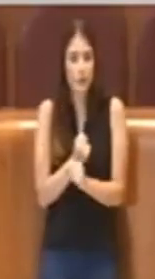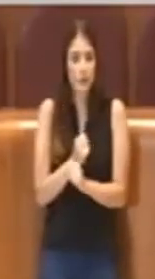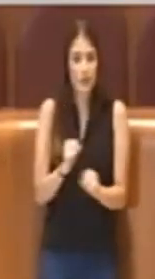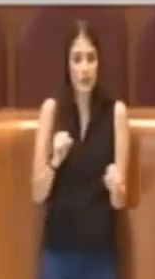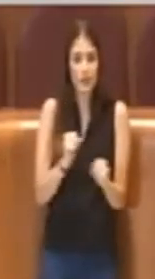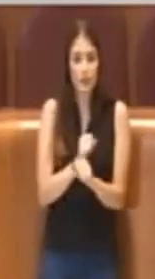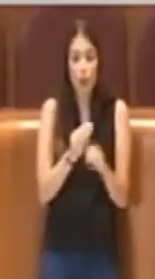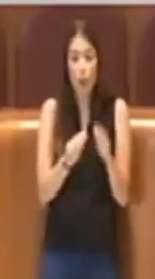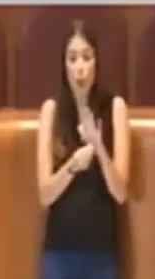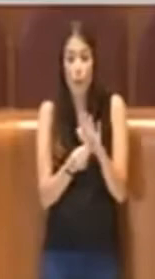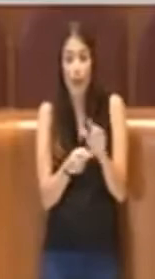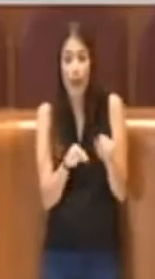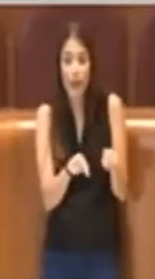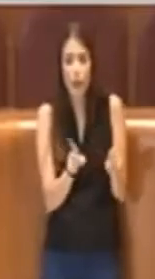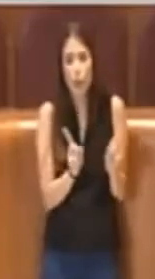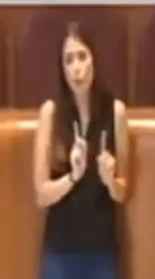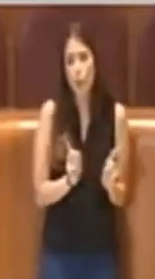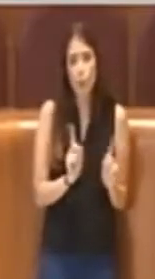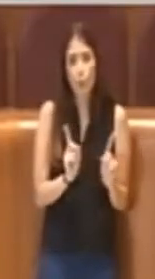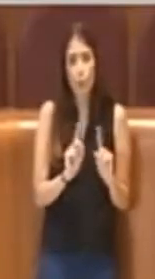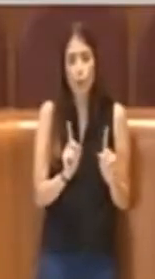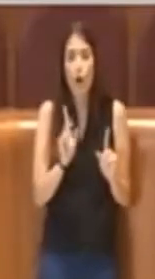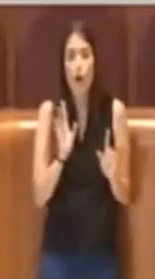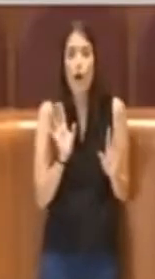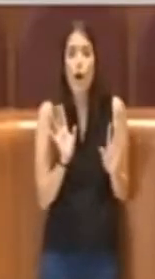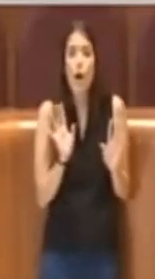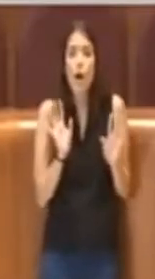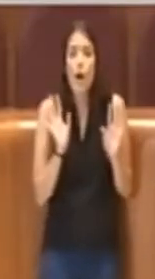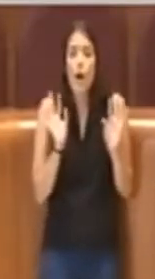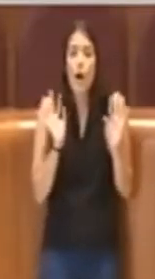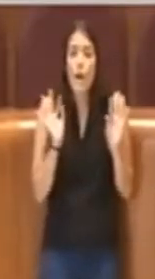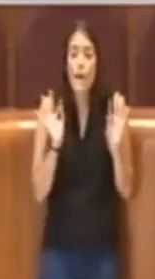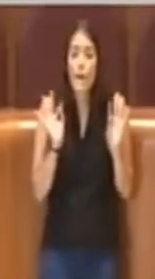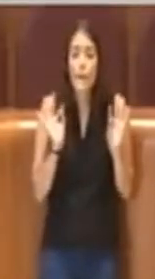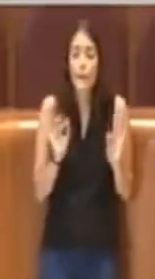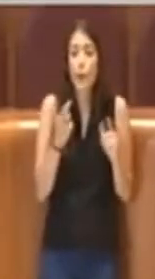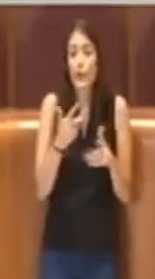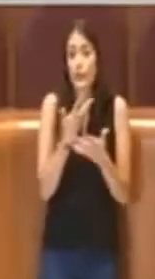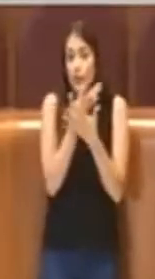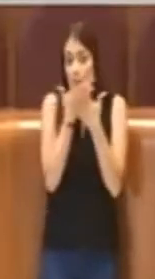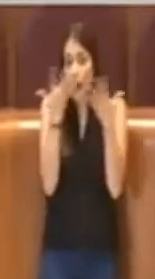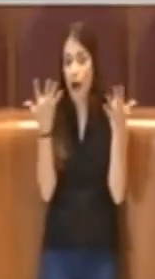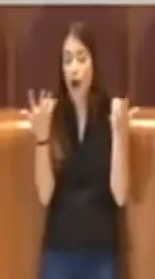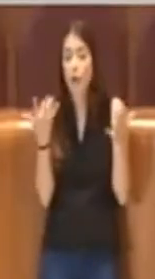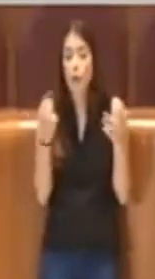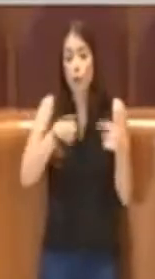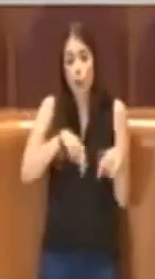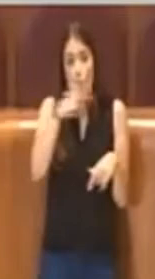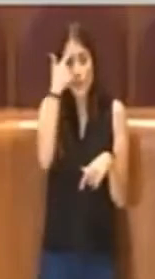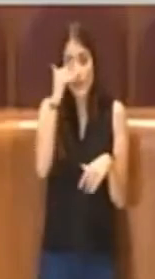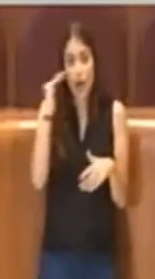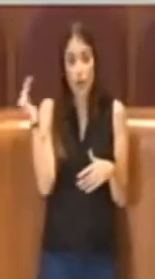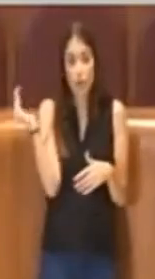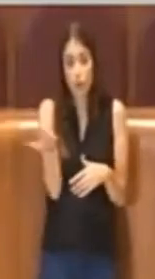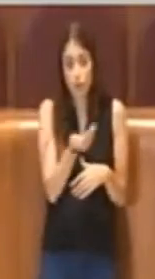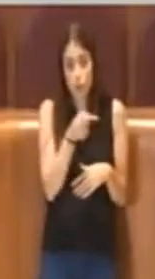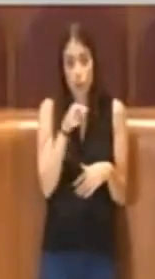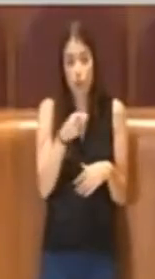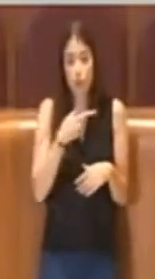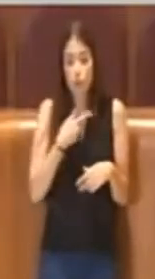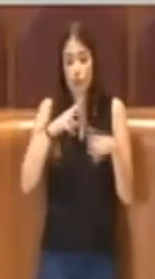settore, perché evidentemente sappiamo tutti che ci sono in corso delle indagini,